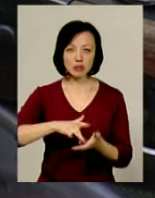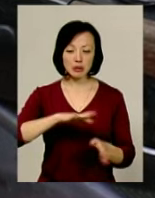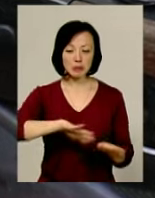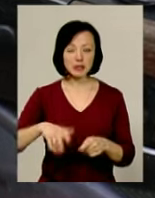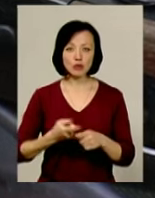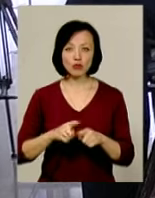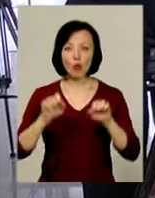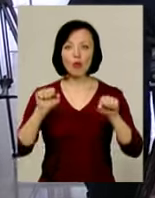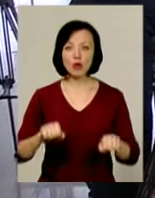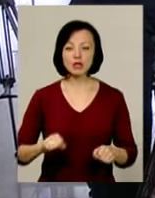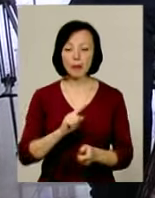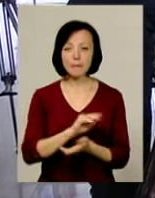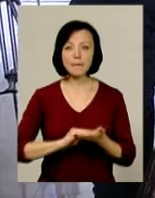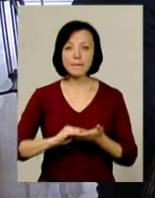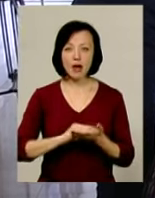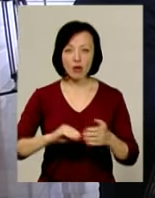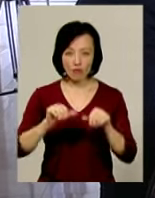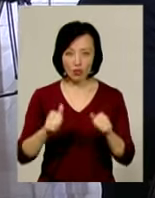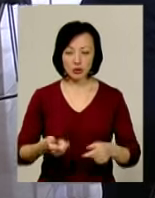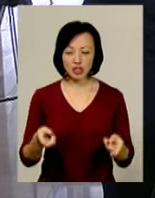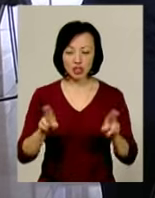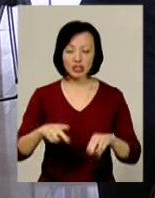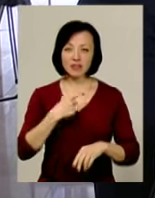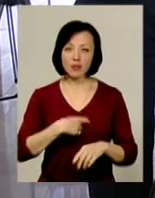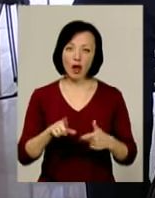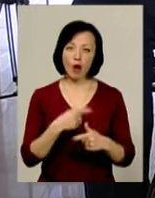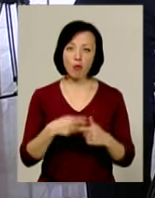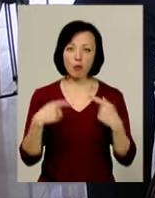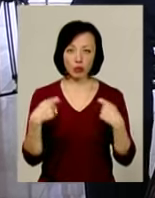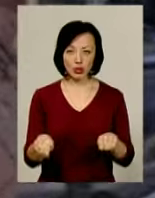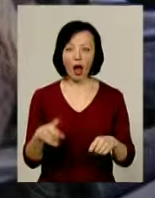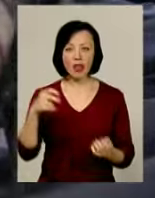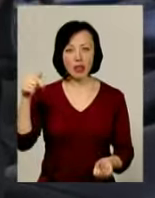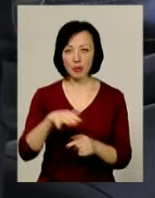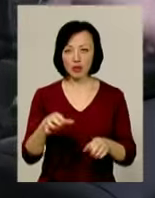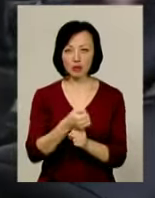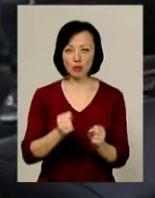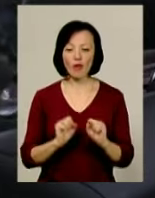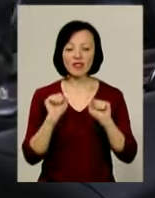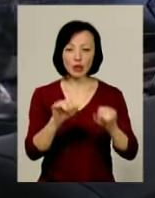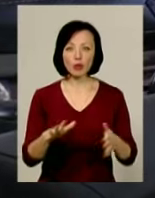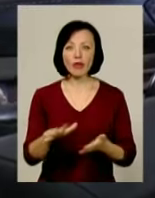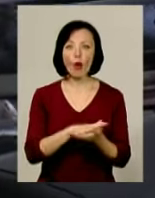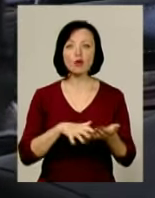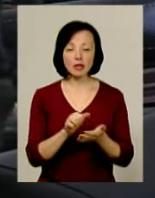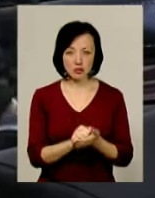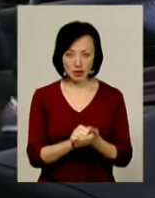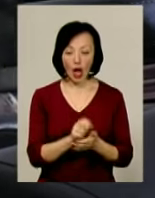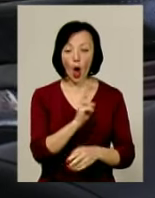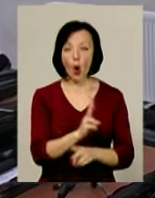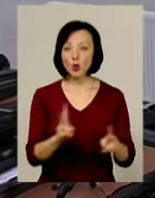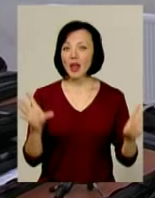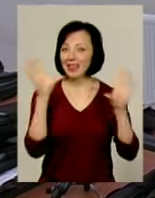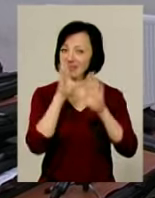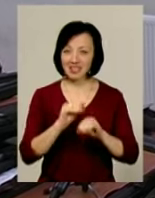після чого її можна буде переоформити і залишити в себе або навіть продати. А ось непридатну зброю віддадуть на утилізацію. До слова, ті, хто